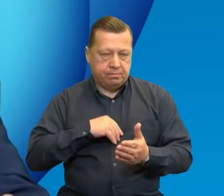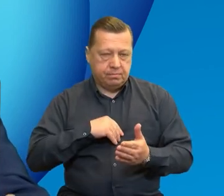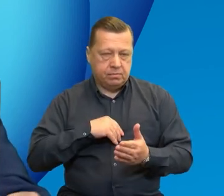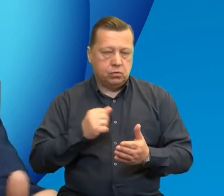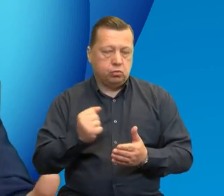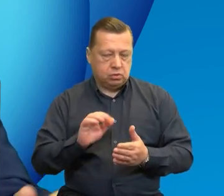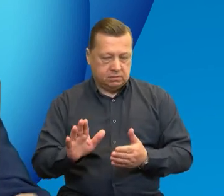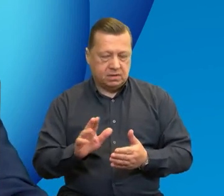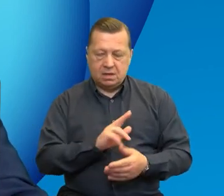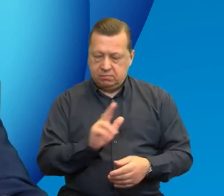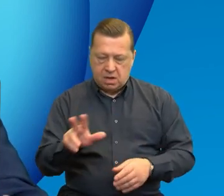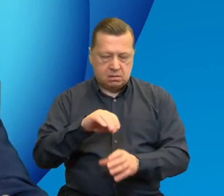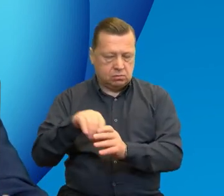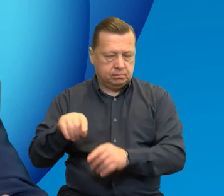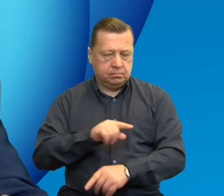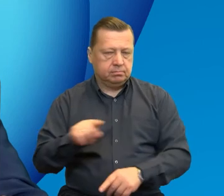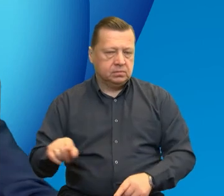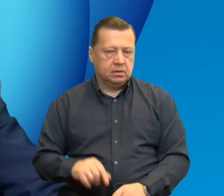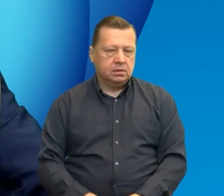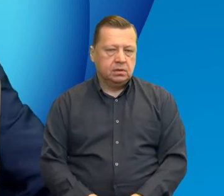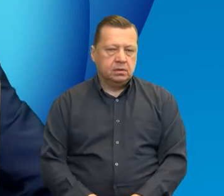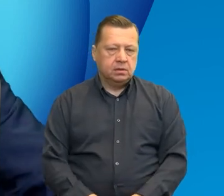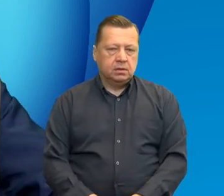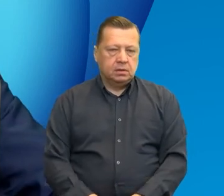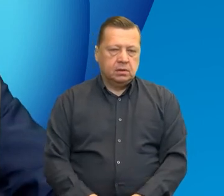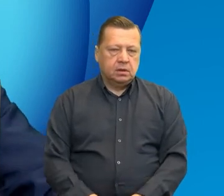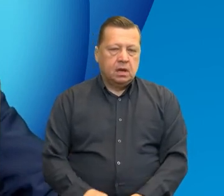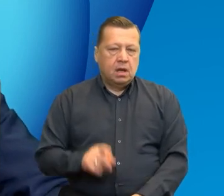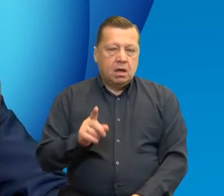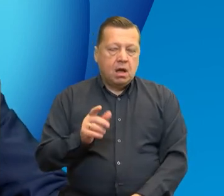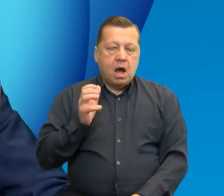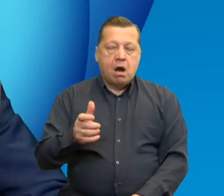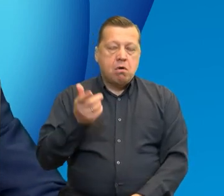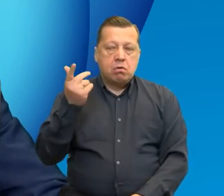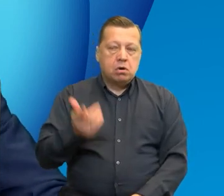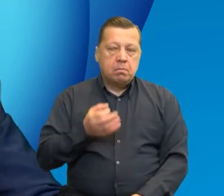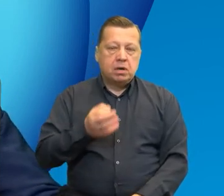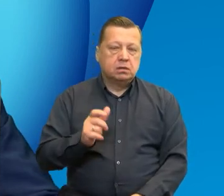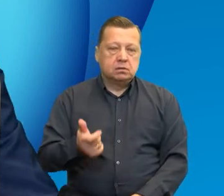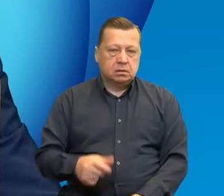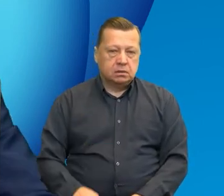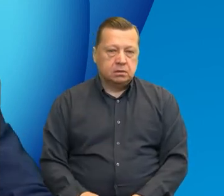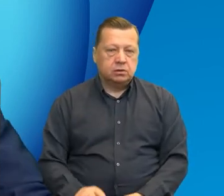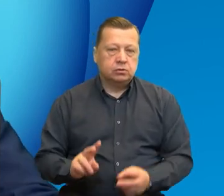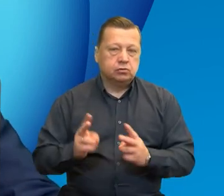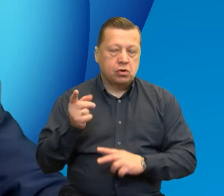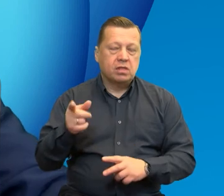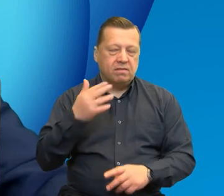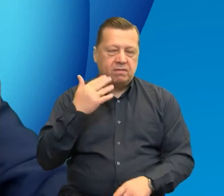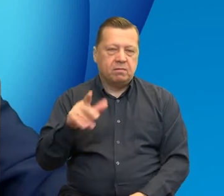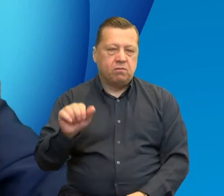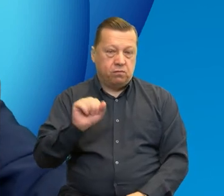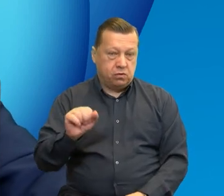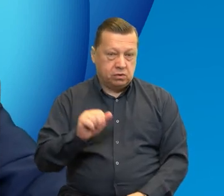Natomiast czy autor pytania miał na myśli, a wiemy, że autor pytania pochodzi z Wrocławia,